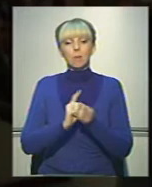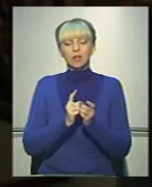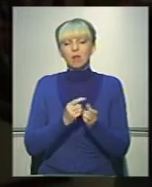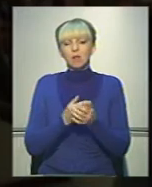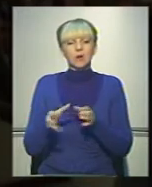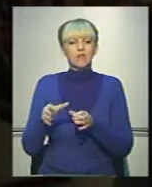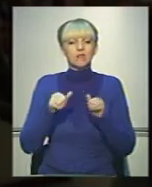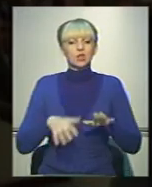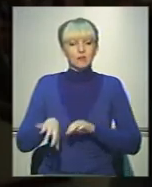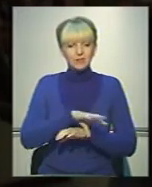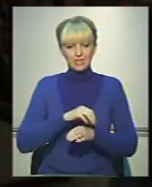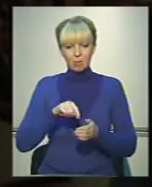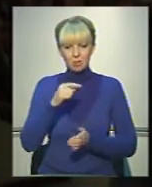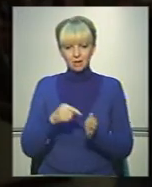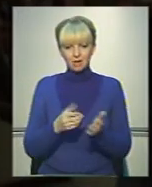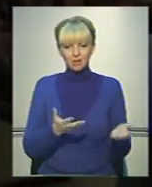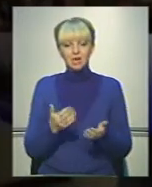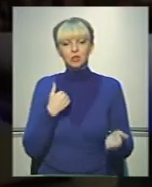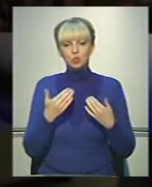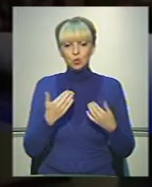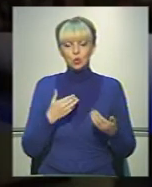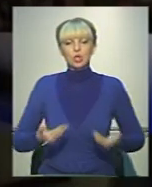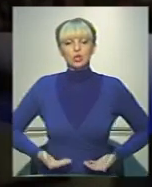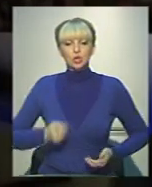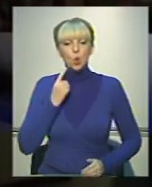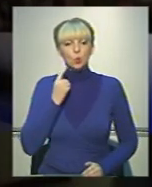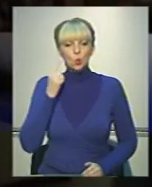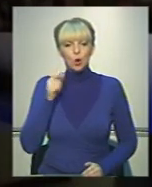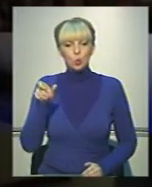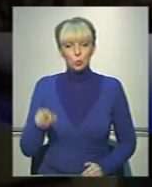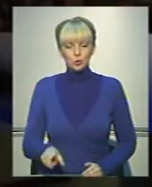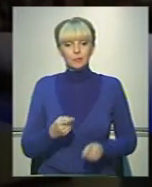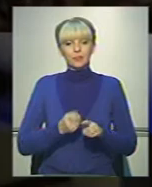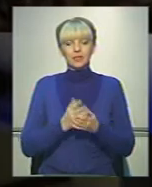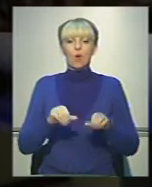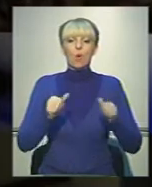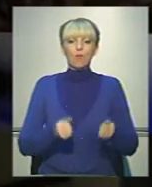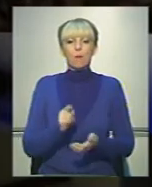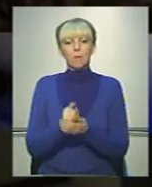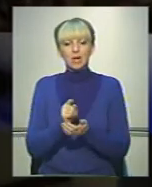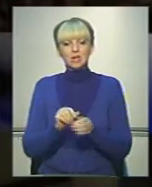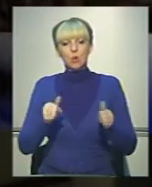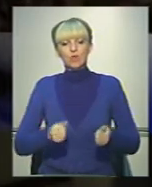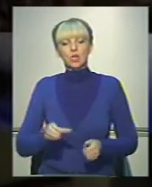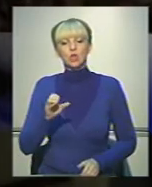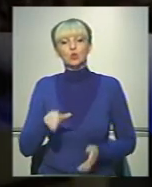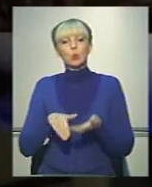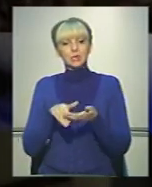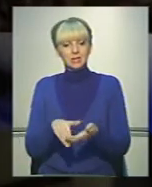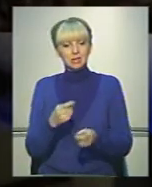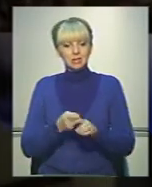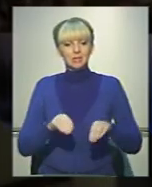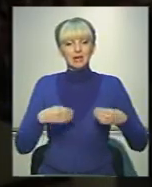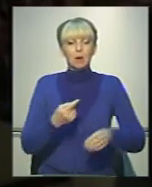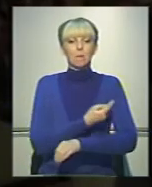буквально вирішує всі питання, які стосуються життя глухої людини. Це і оформлення пенсії, оформлення субсидій, це